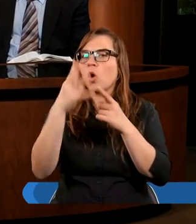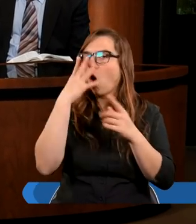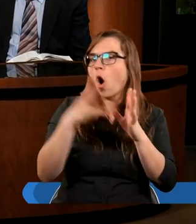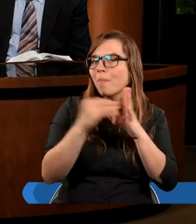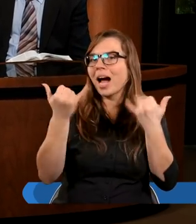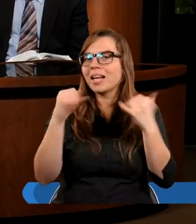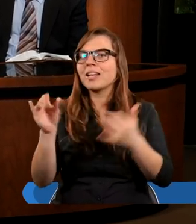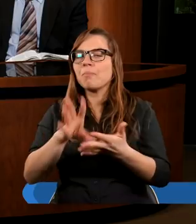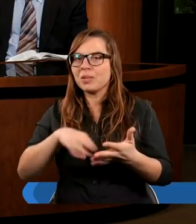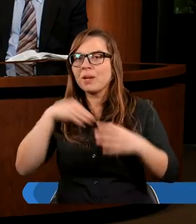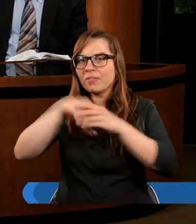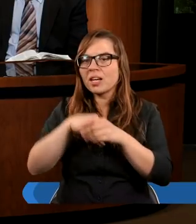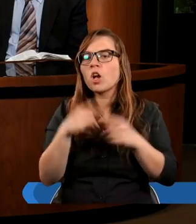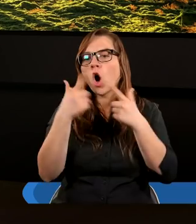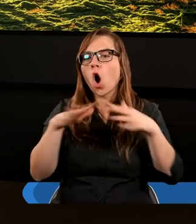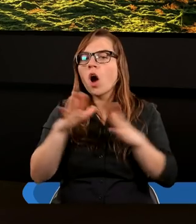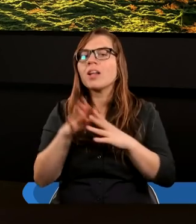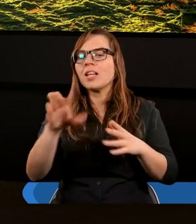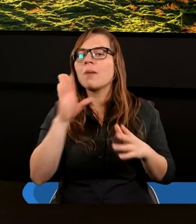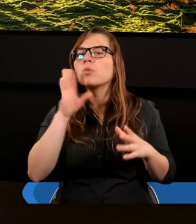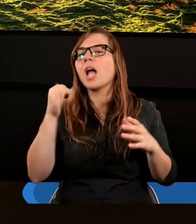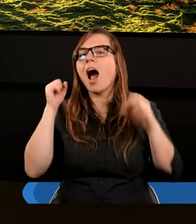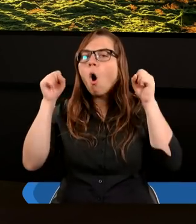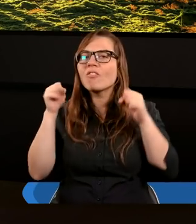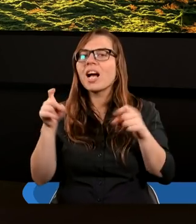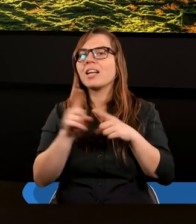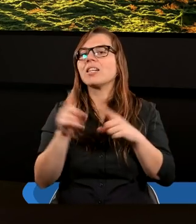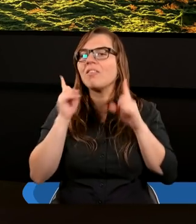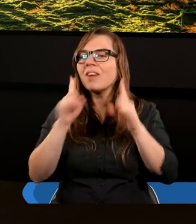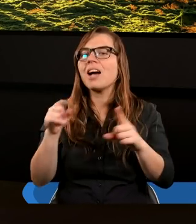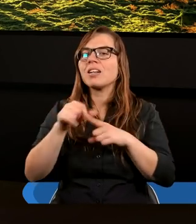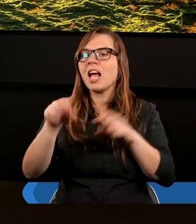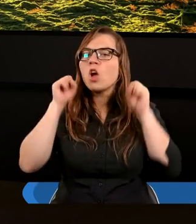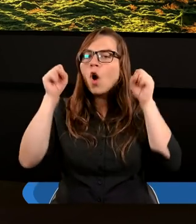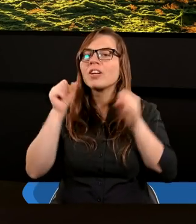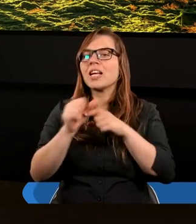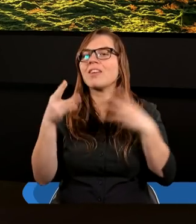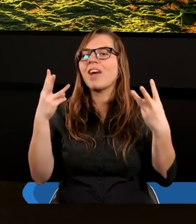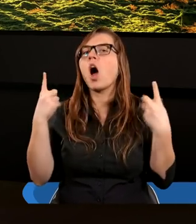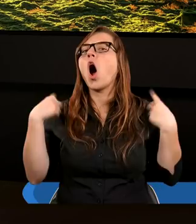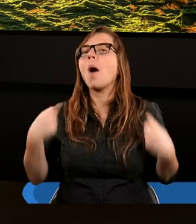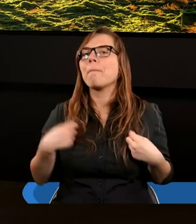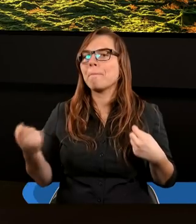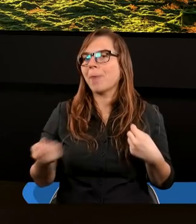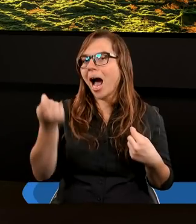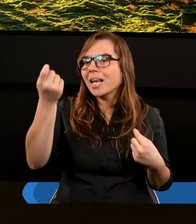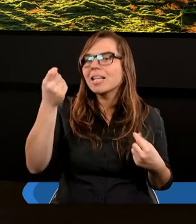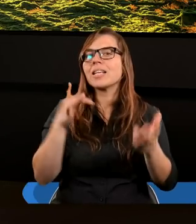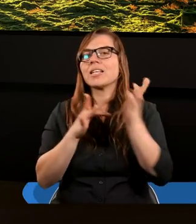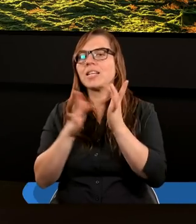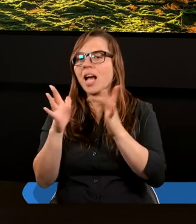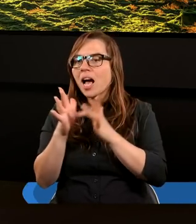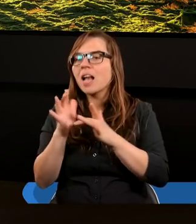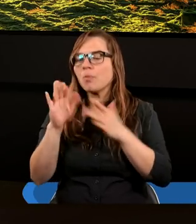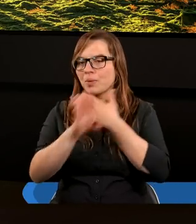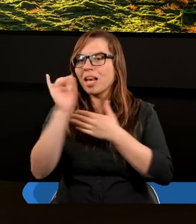obrazy Kościoła, tak jak owczarnia, gdzie faktycznie w tej owczarni najważniejszą osobą jest pasterz. Jezus